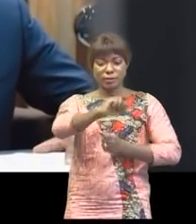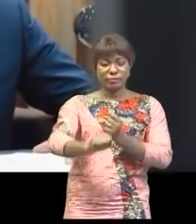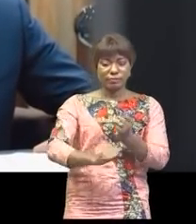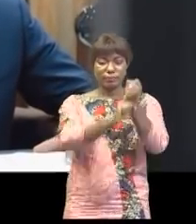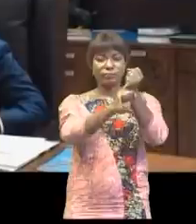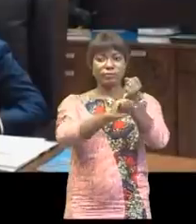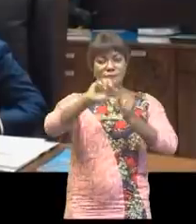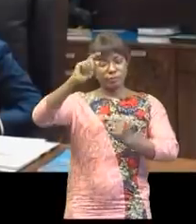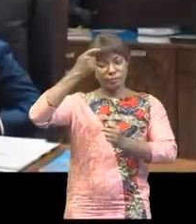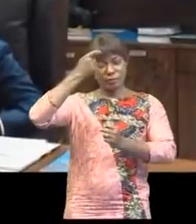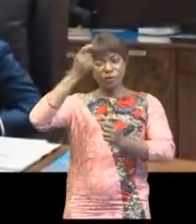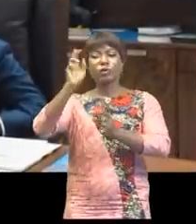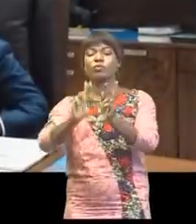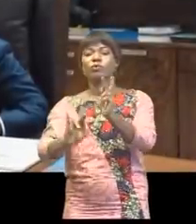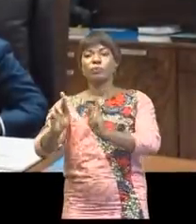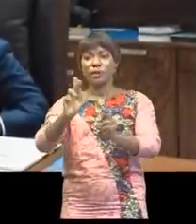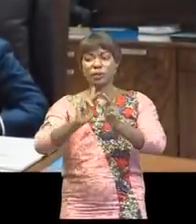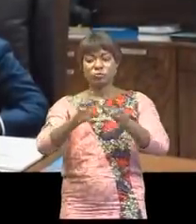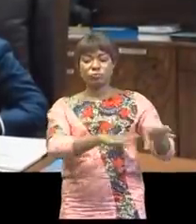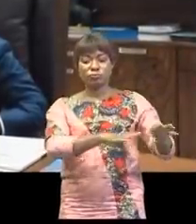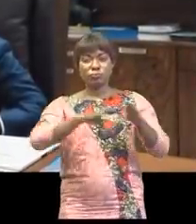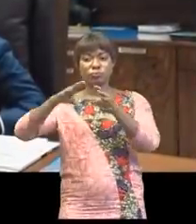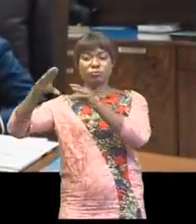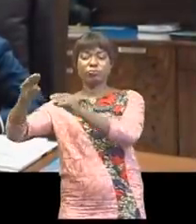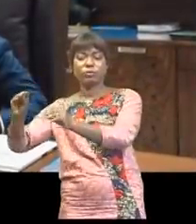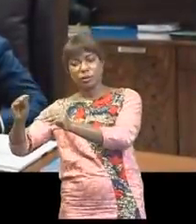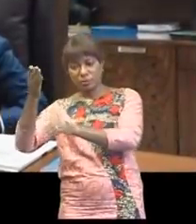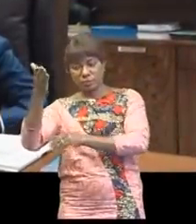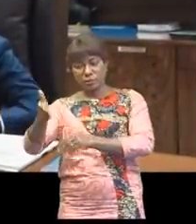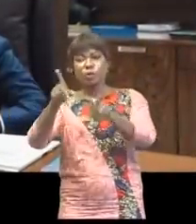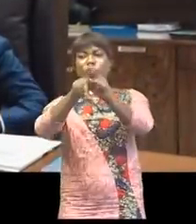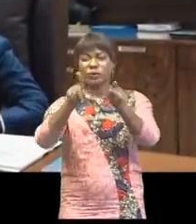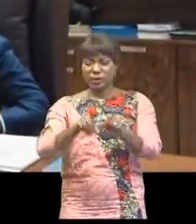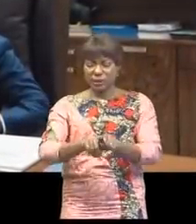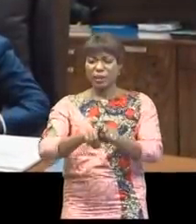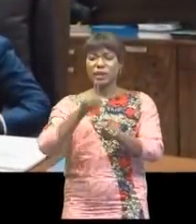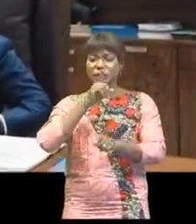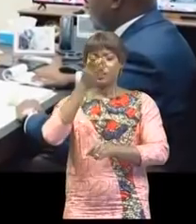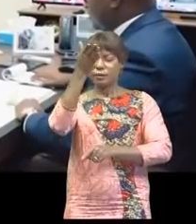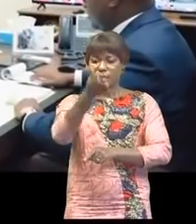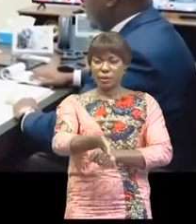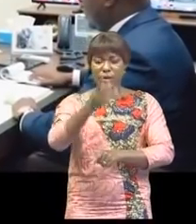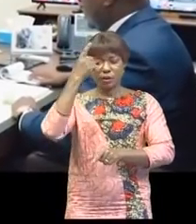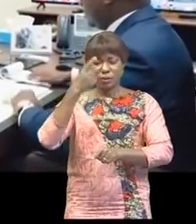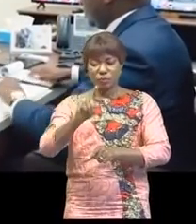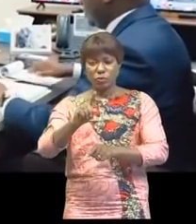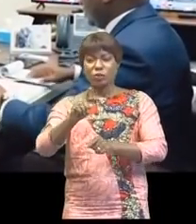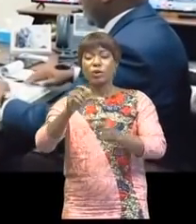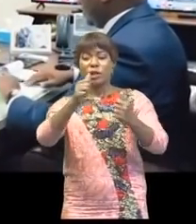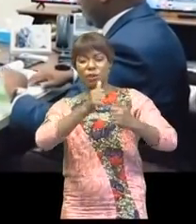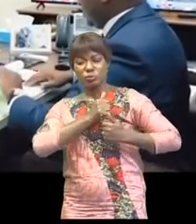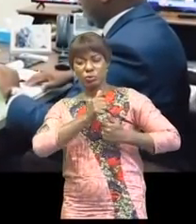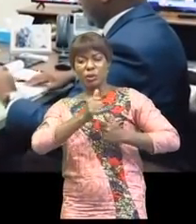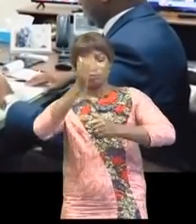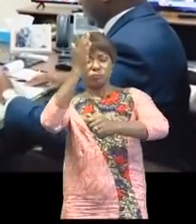du gouvernement aux populations déplacées et il a surtout été au chevet des soldats blessés au front.